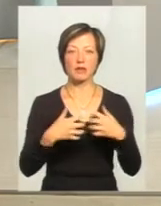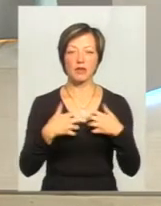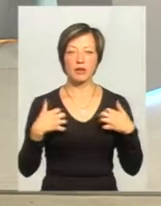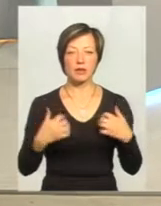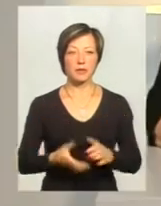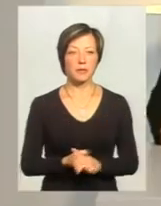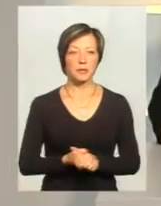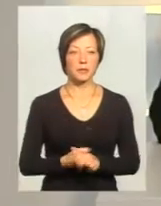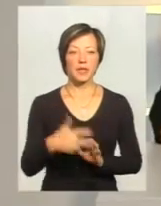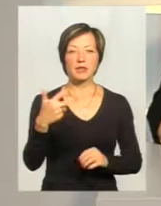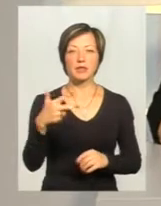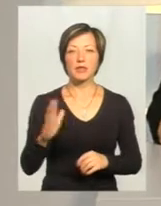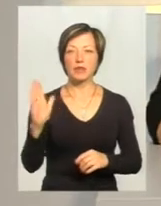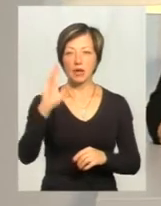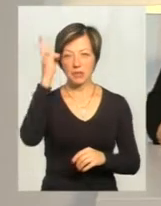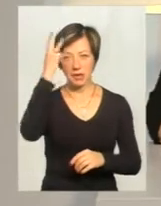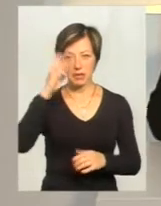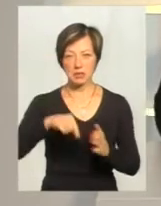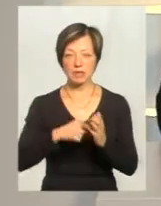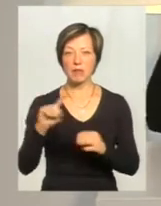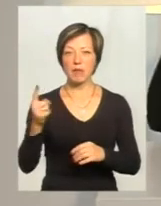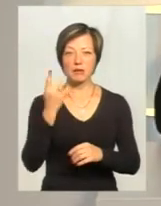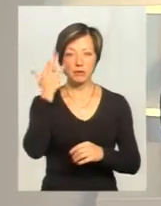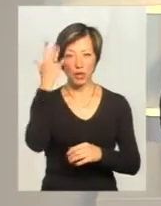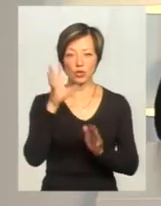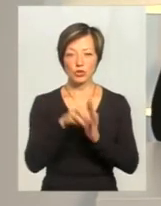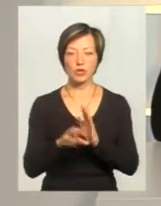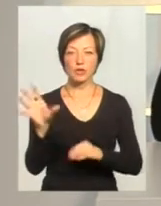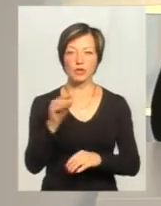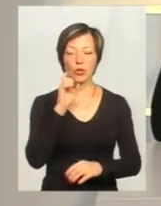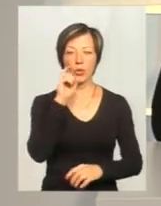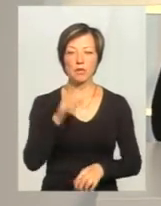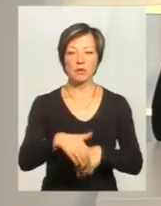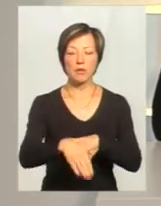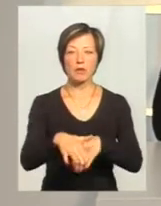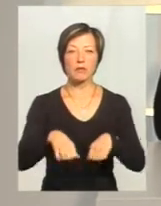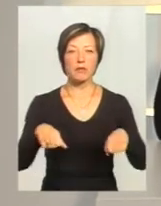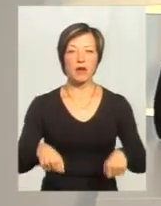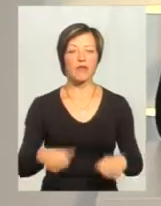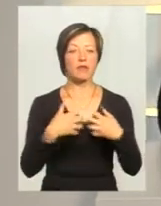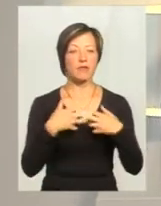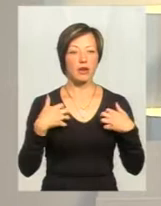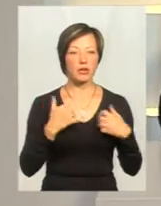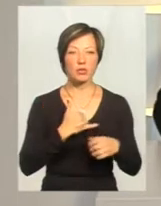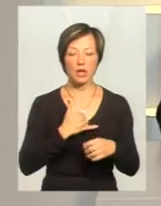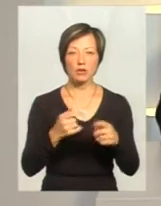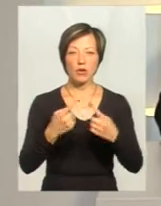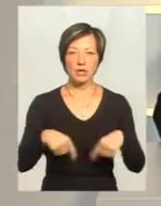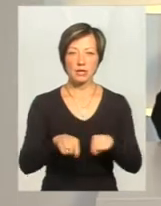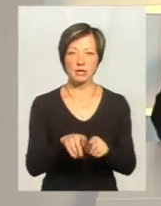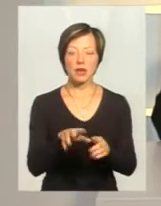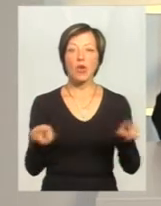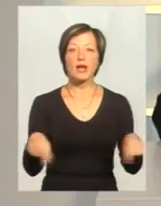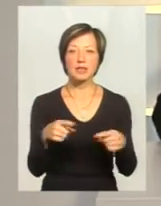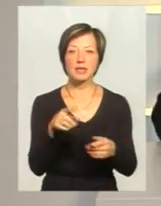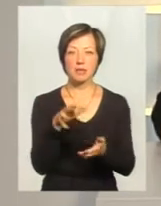Дякую. І 30 вересня Хмельницький вперше має намір долучитися до всеукраїнського маршу за права тварин. У нас організацією займається